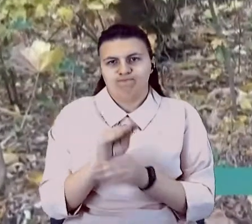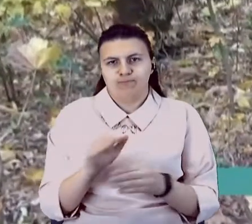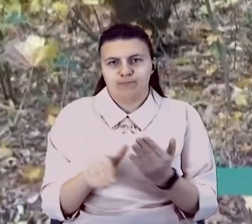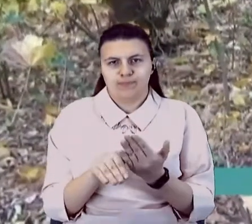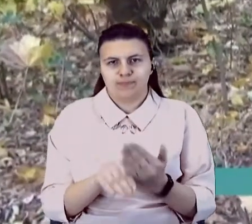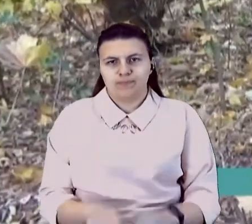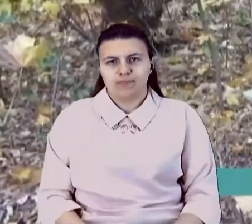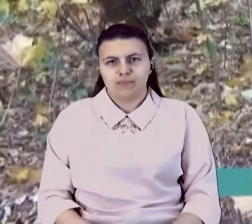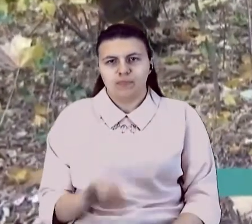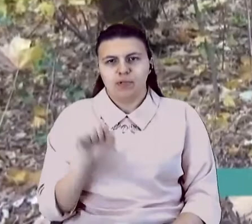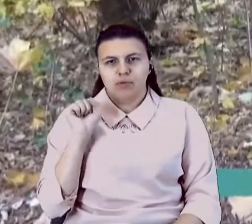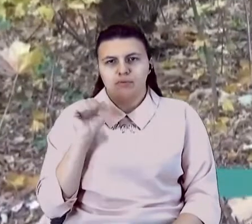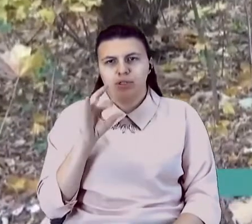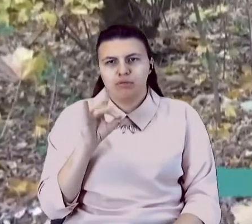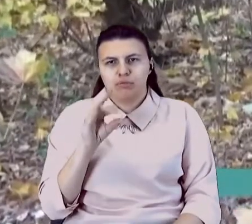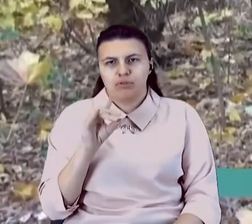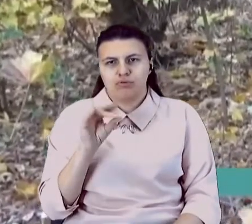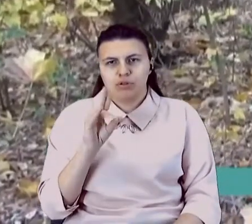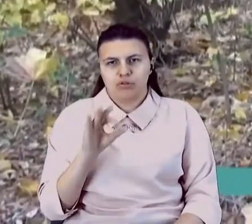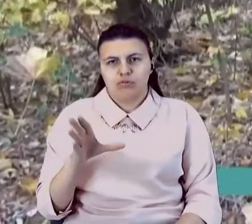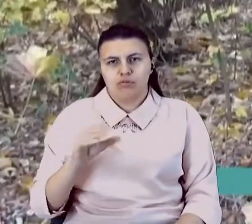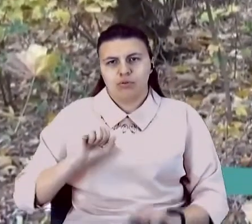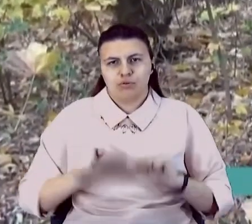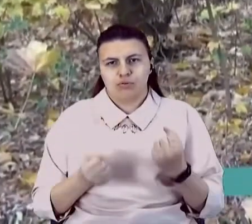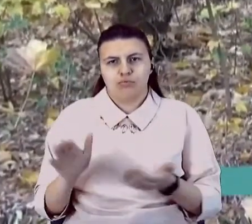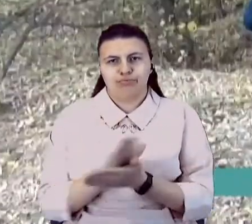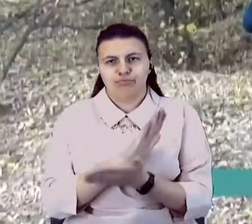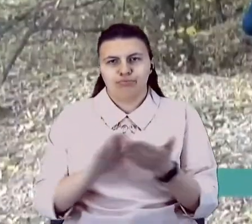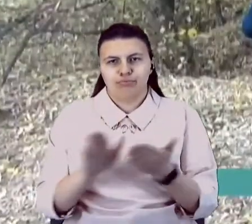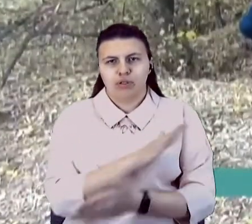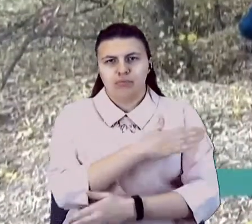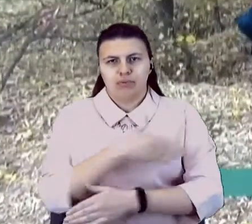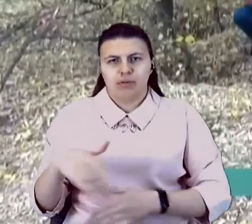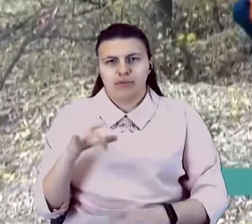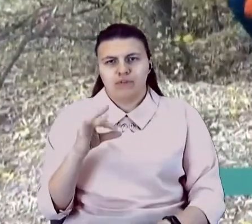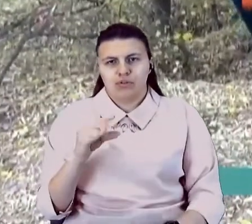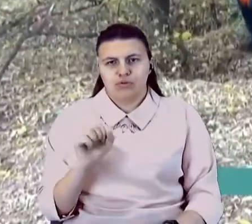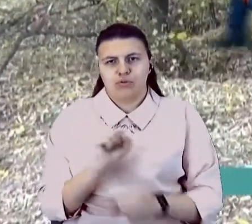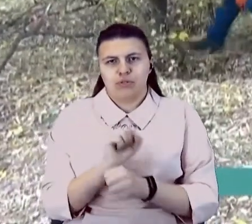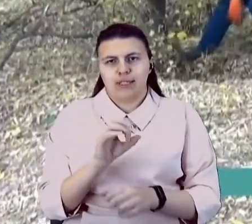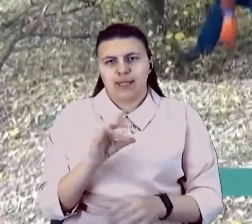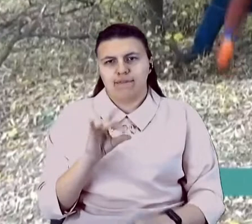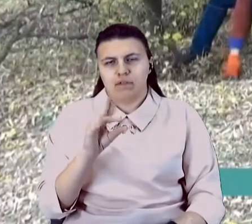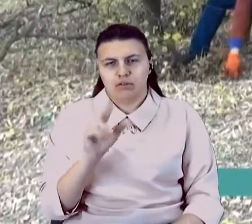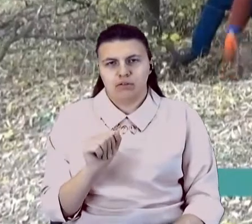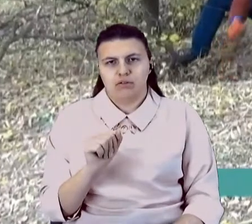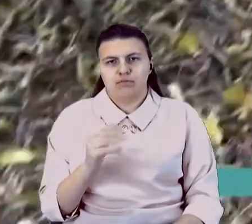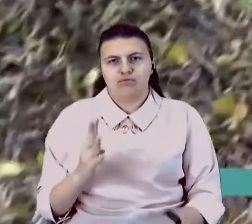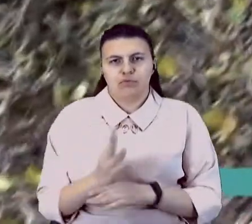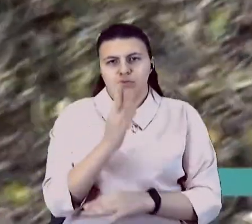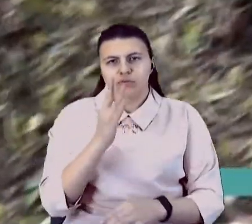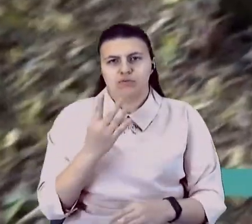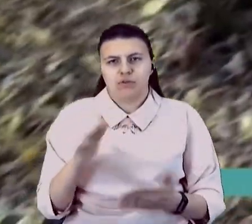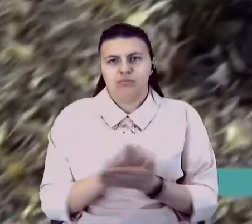Бахмутянин Ігор Міліченко разом із друзями прибирає берег Північного Ставка. Прийшли сюди в четверте. Вже прибрали до